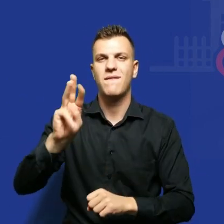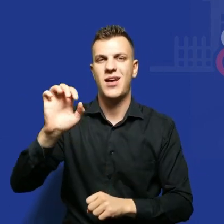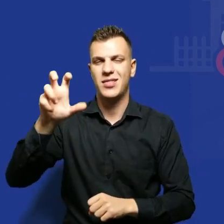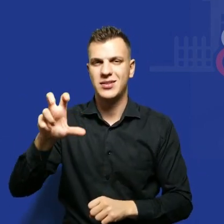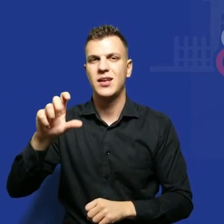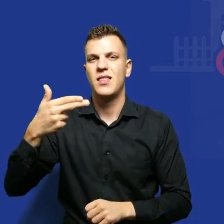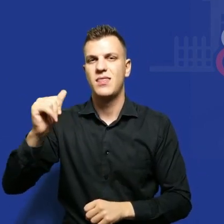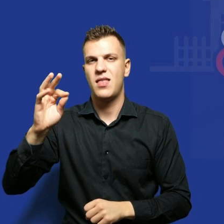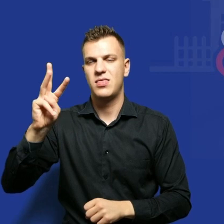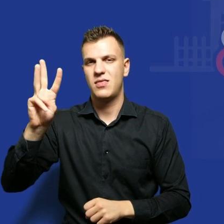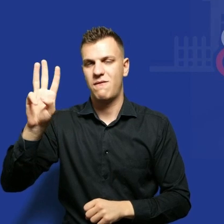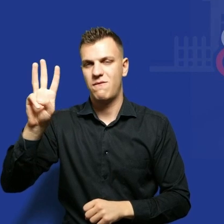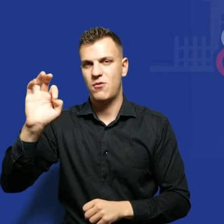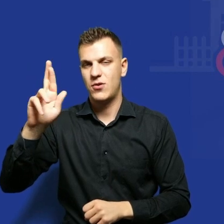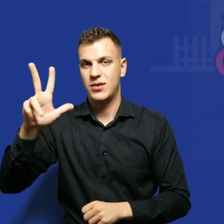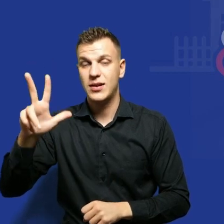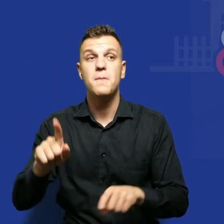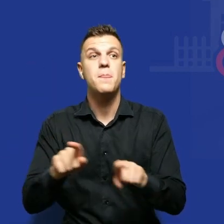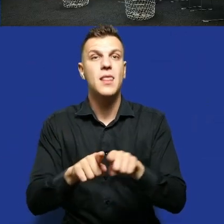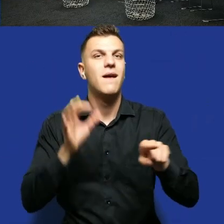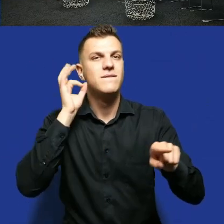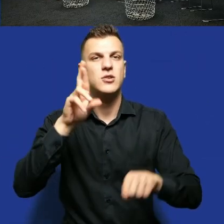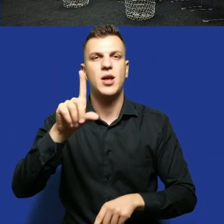Dziękuję bardzo.